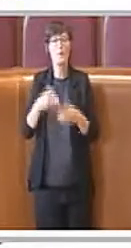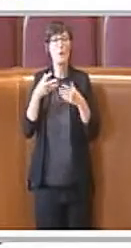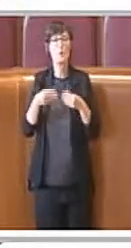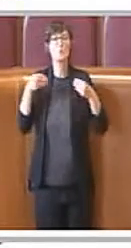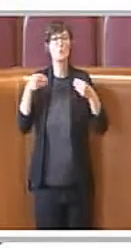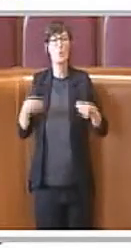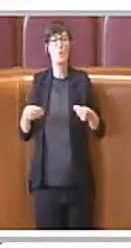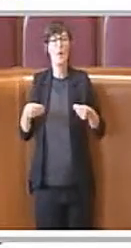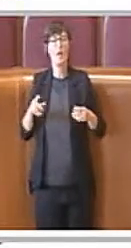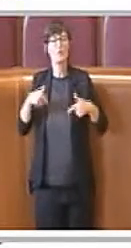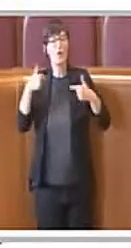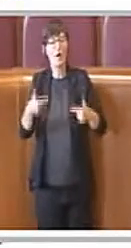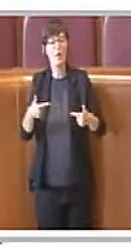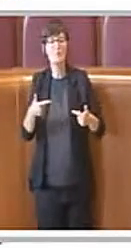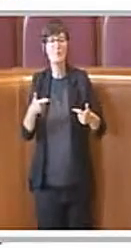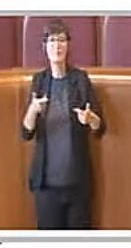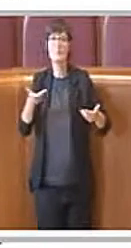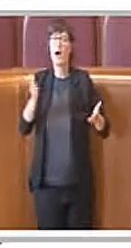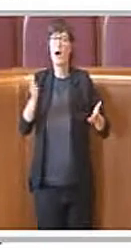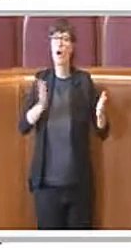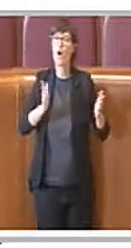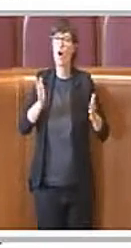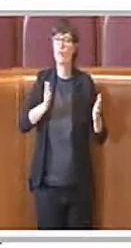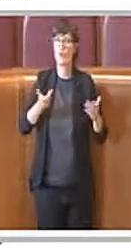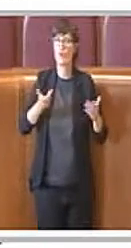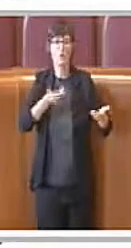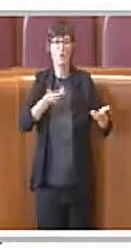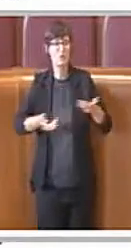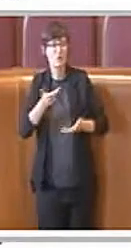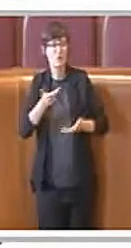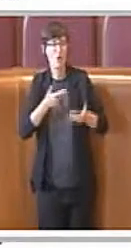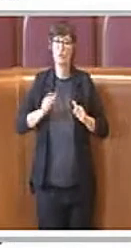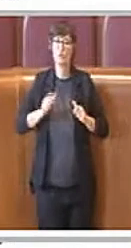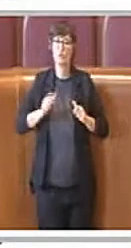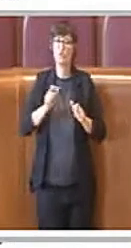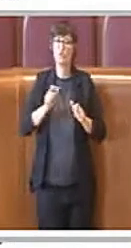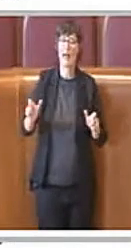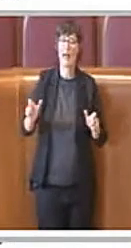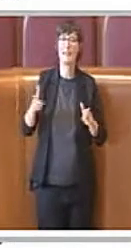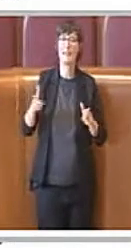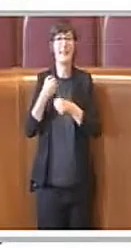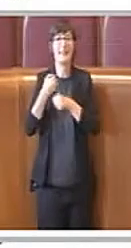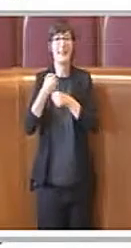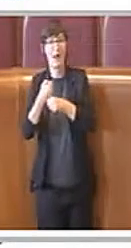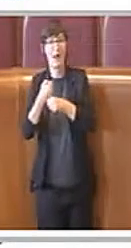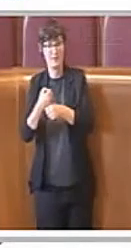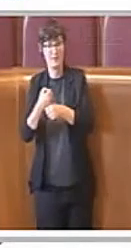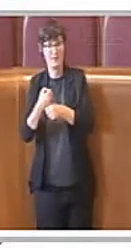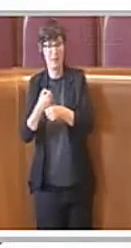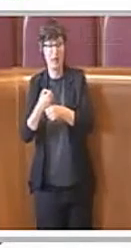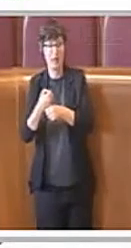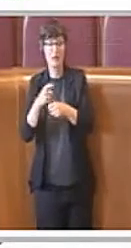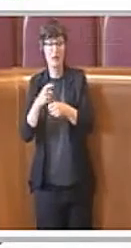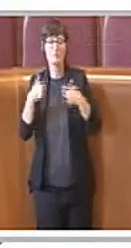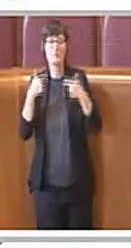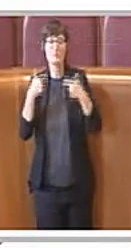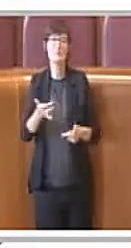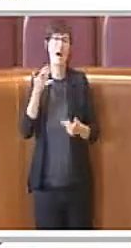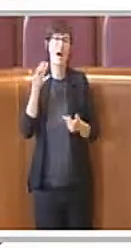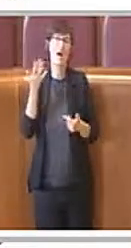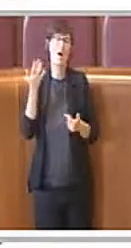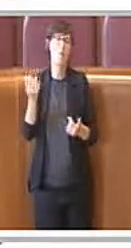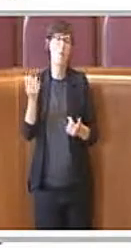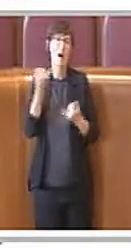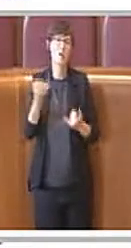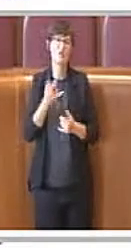cittadini e le loro rappresentanze e conseguentemente facilita il dialogo e le relazioni tra gli stessi, al fine di trovare